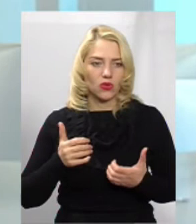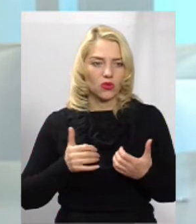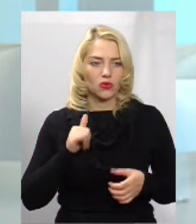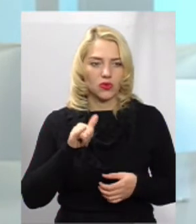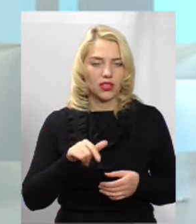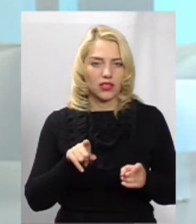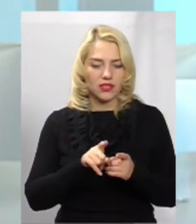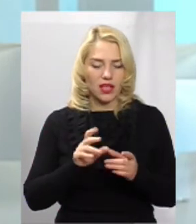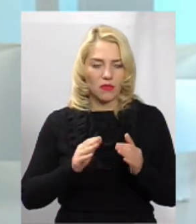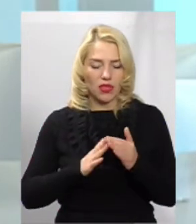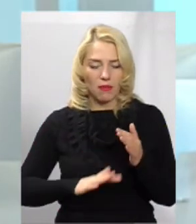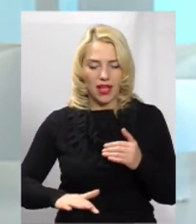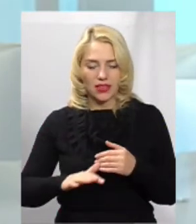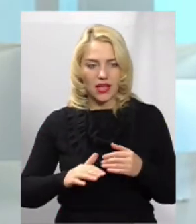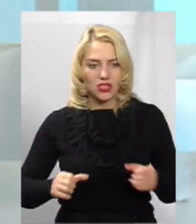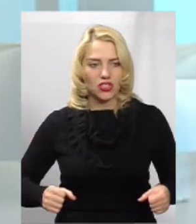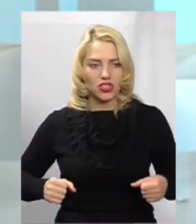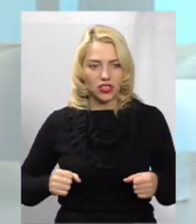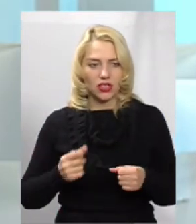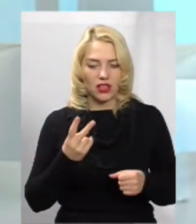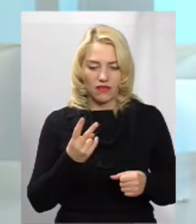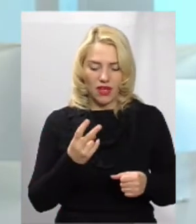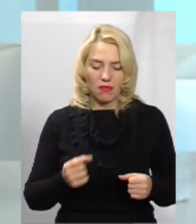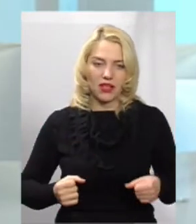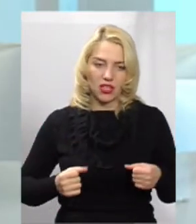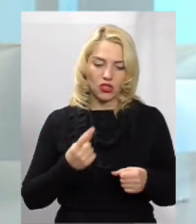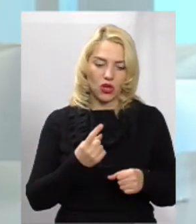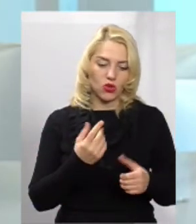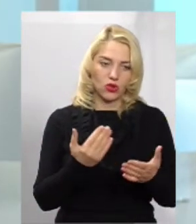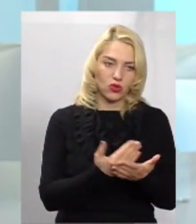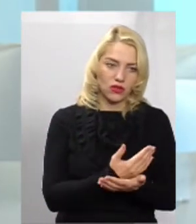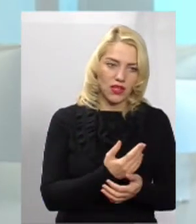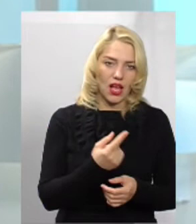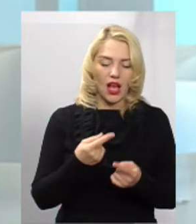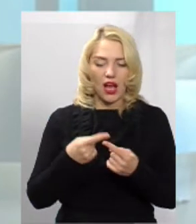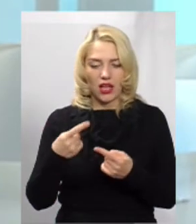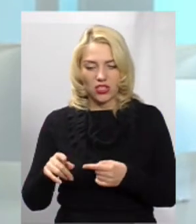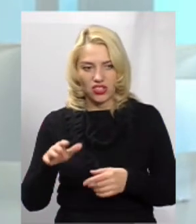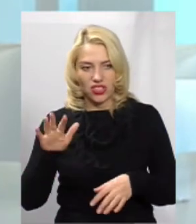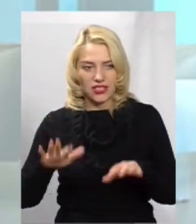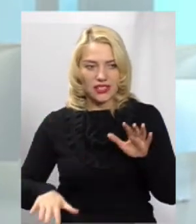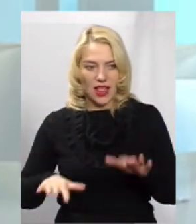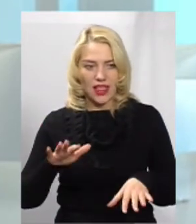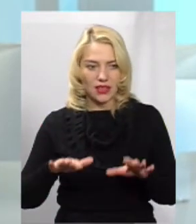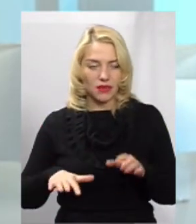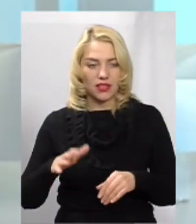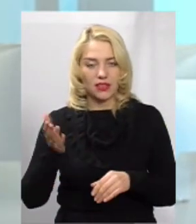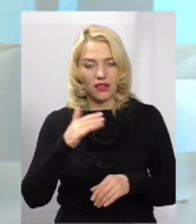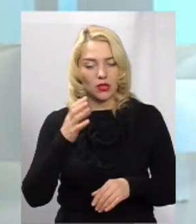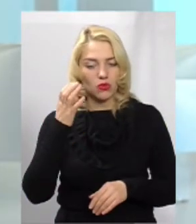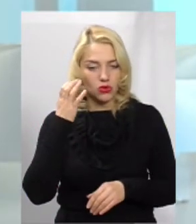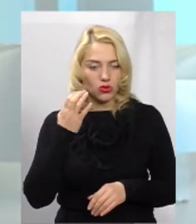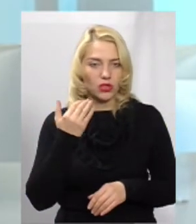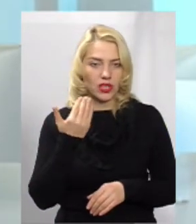долю тамтешнього майданчика. Там поряд два майданчика, один новий, а інший занедбаний. Давайте послухаємо теж її коментар і